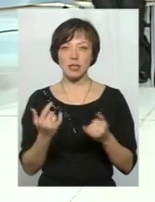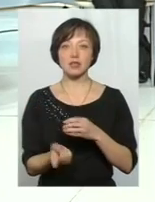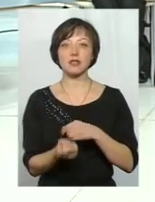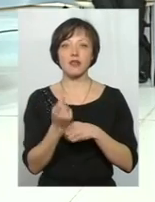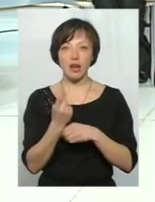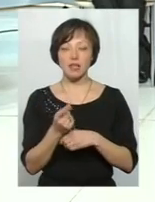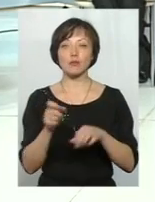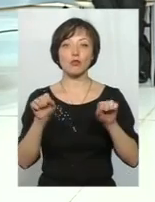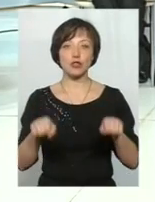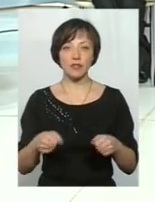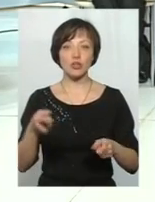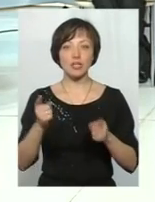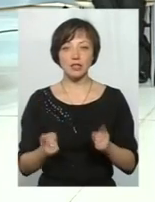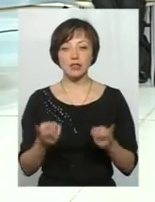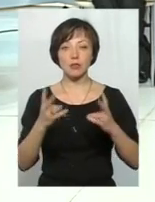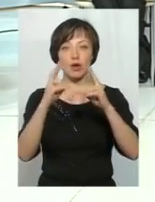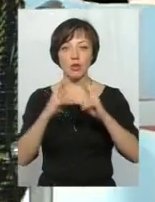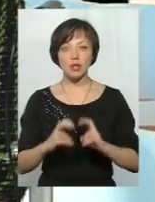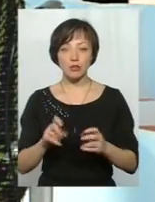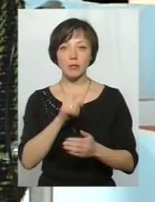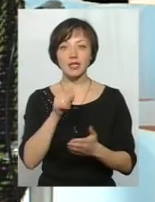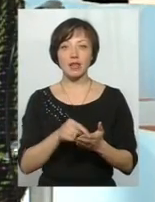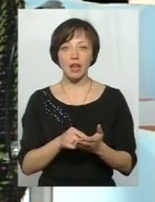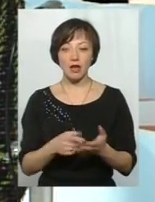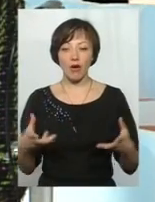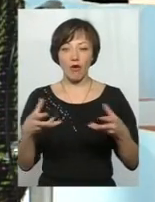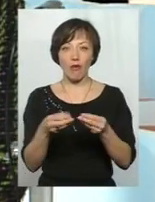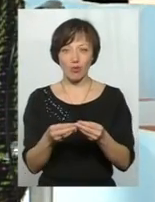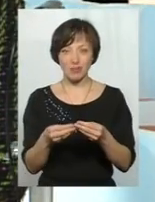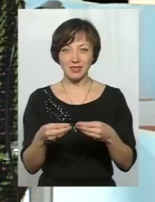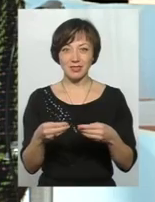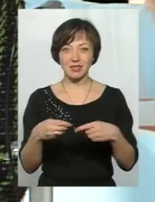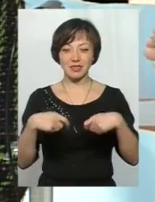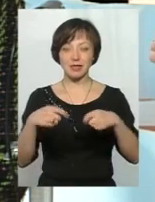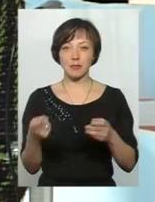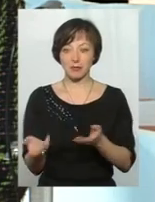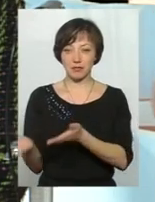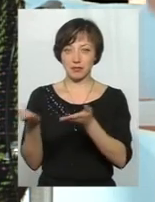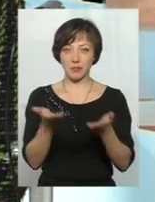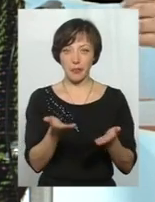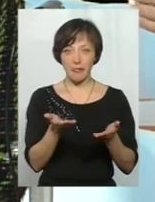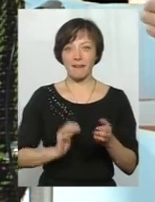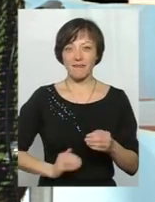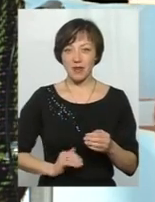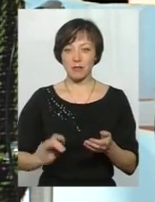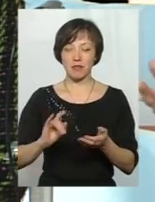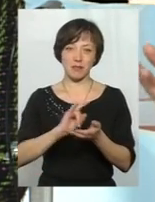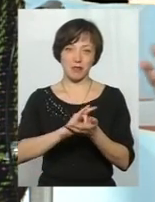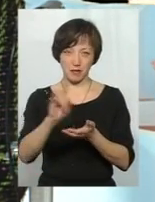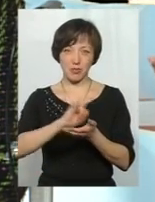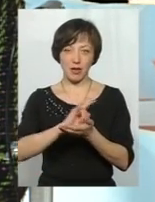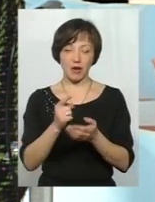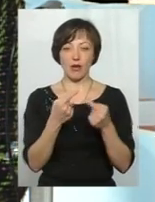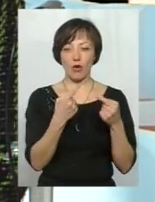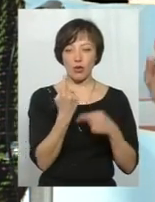'являється і, можливо, дійсно десь розглянути питання концесії зайде перевізник один, другий в Україну і тоді,